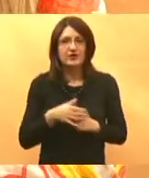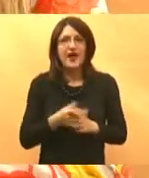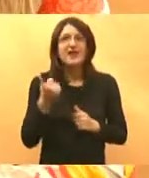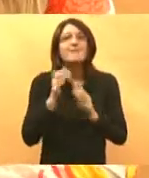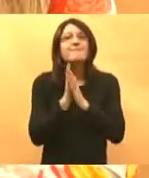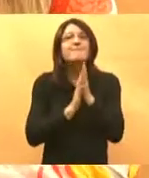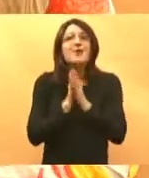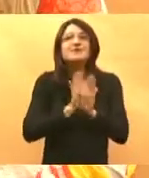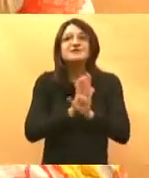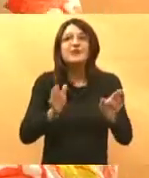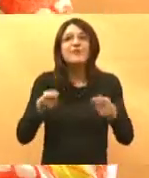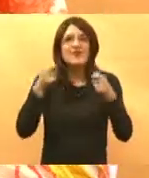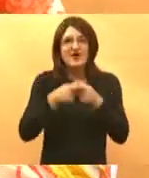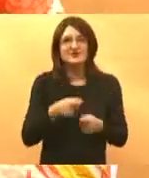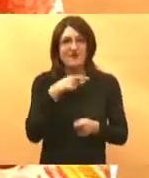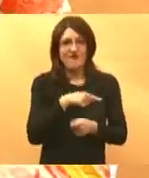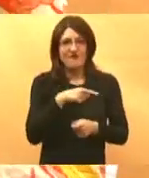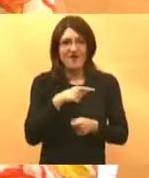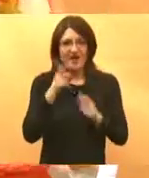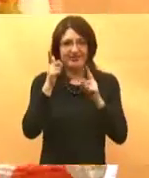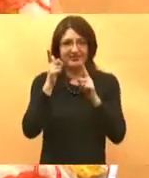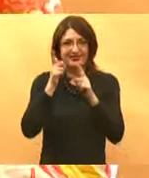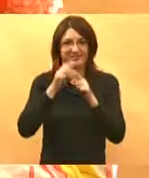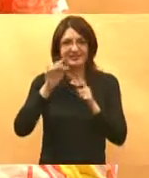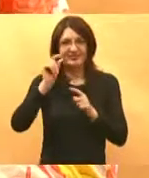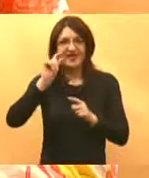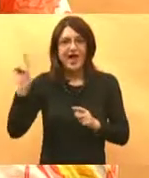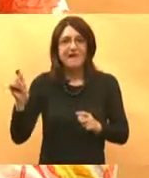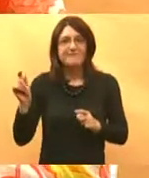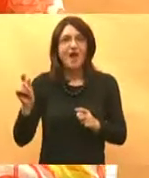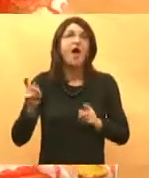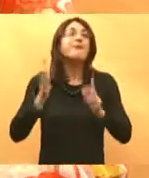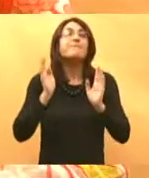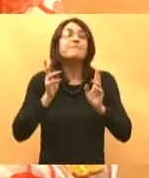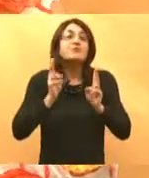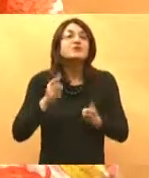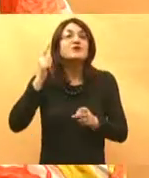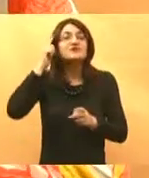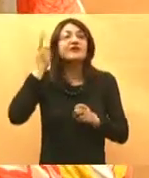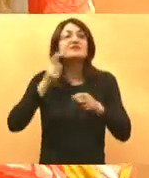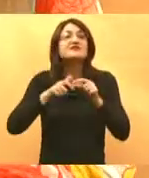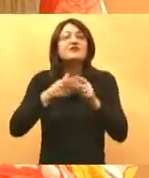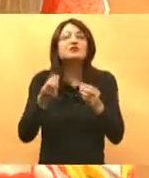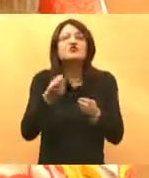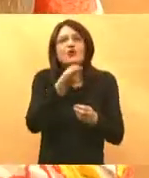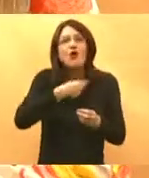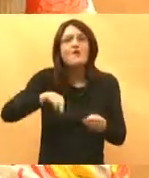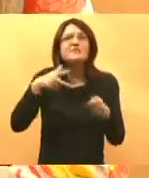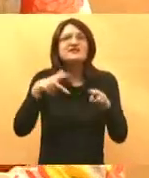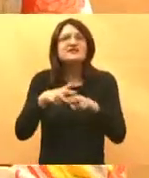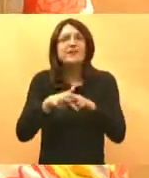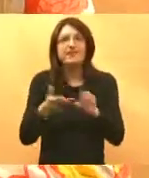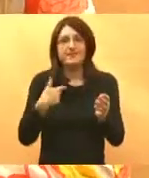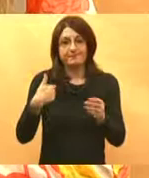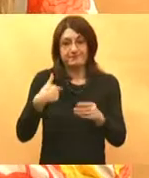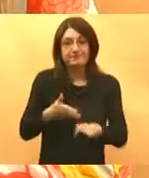držite se teme, jer ne možemo diagnosticirati ništa, ali možemo doznatone stvari što nas smetaju. Zapravo, što pacijent dolazi